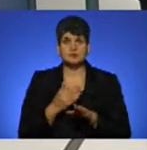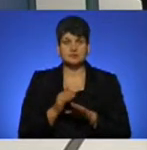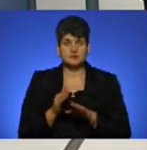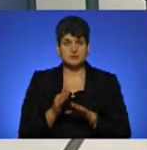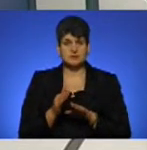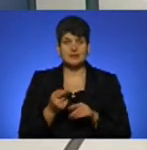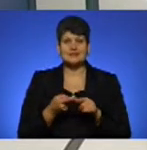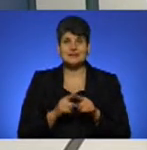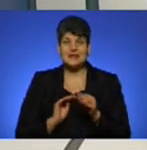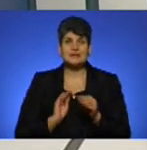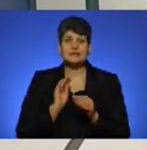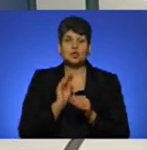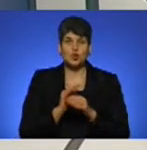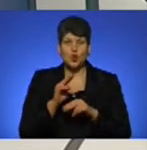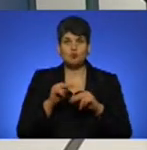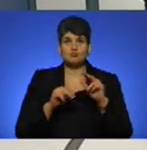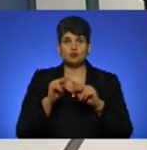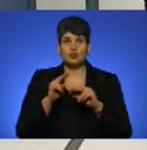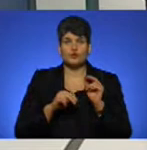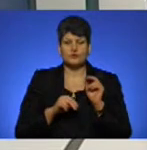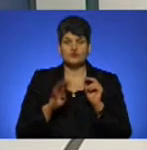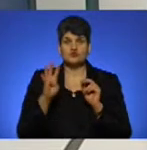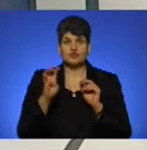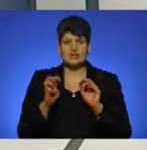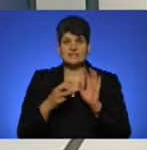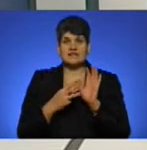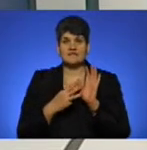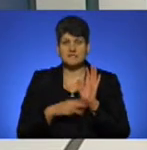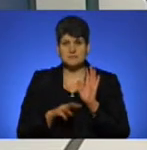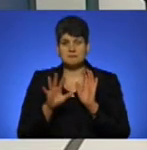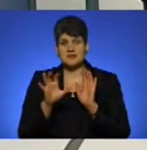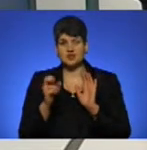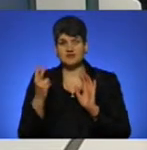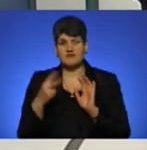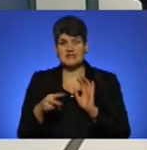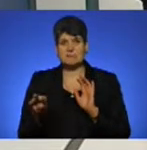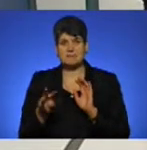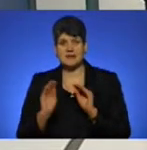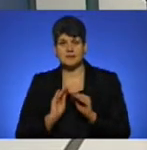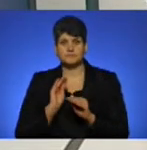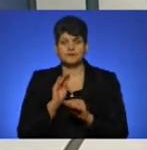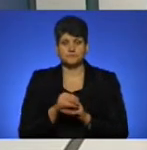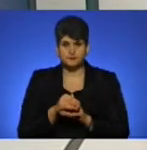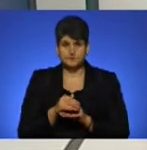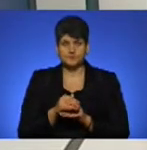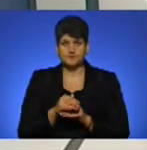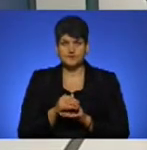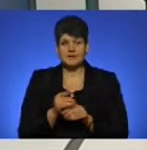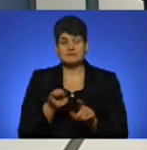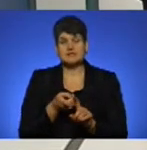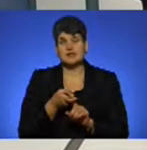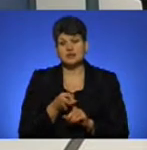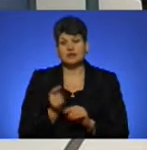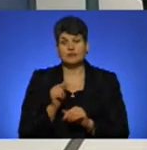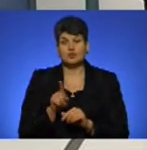це добудова 480-520 метрів. В залежності від того, що